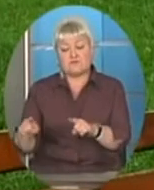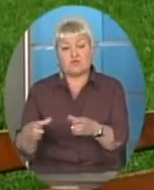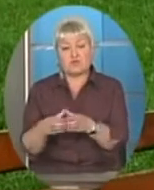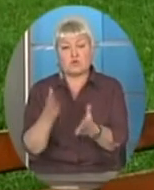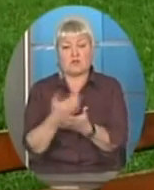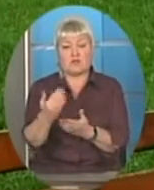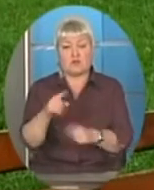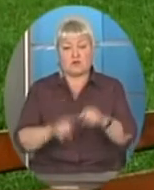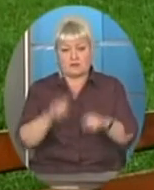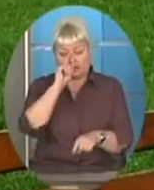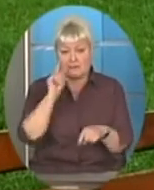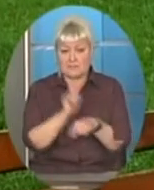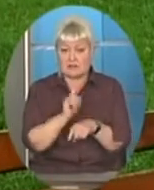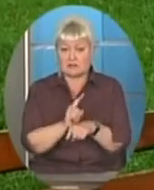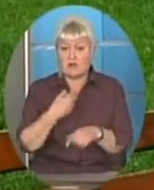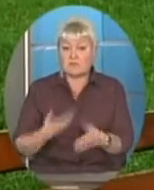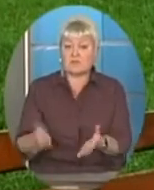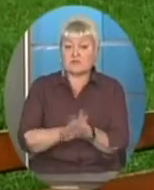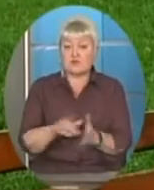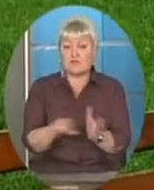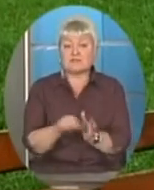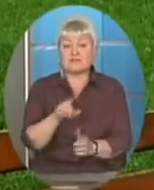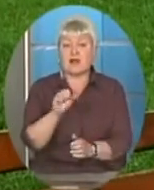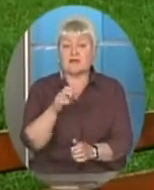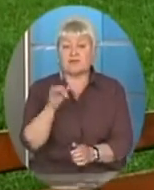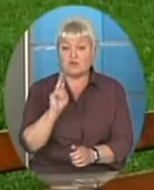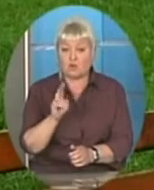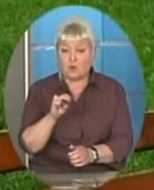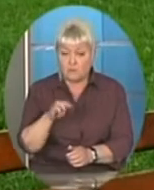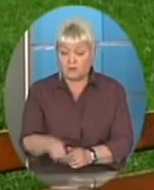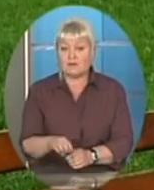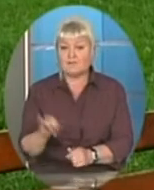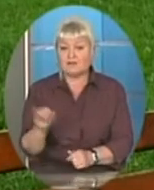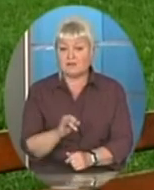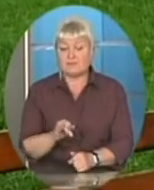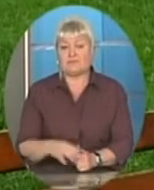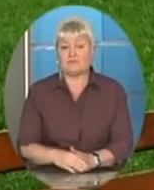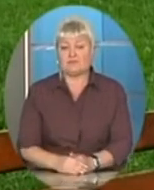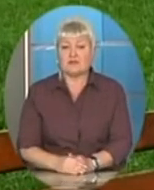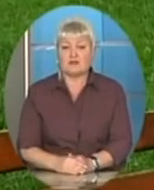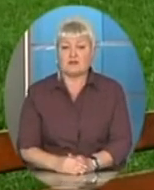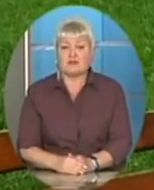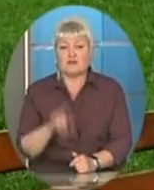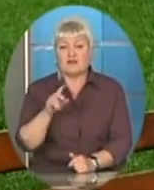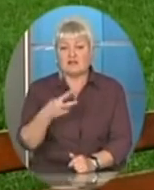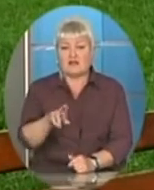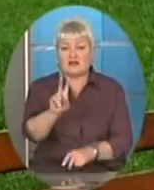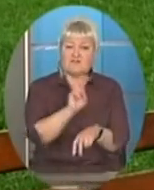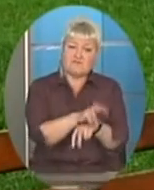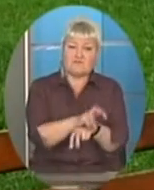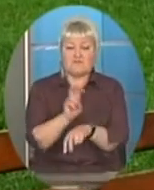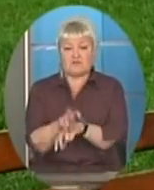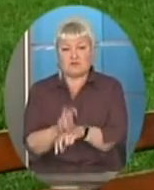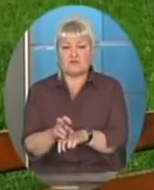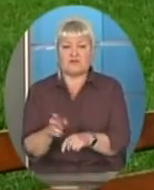Ми познайомились тоді з Андрійком, я їх провідувала, приїжджала